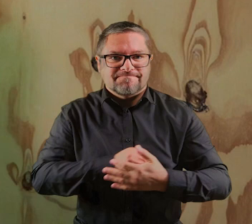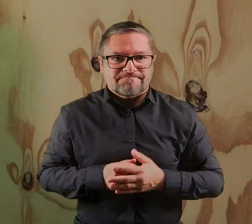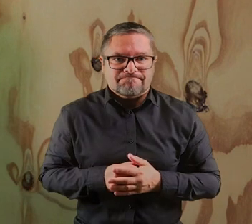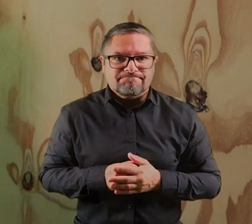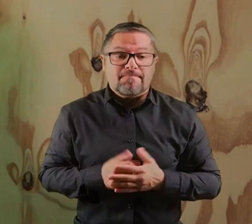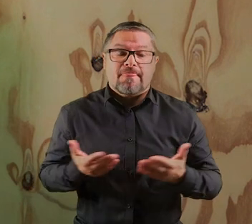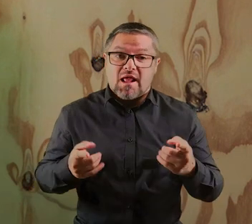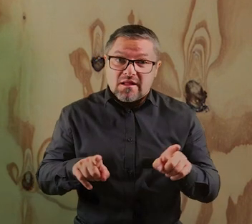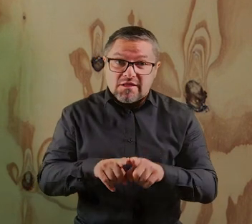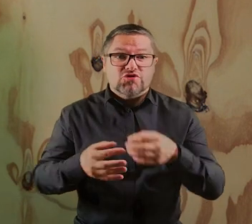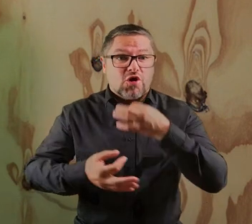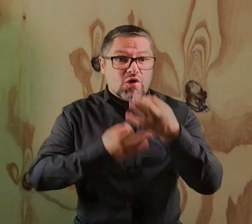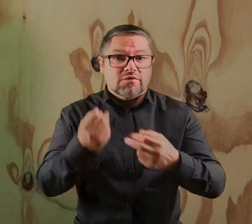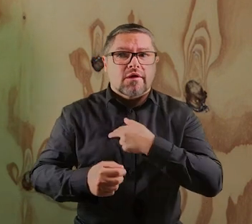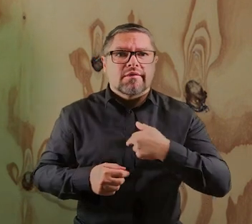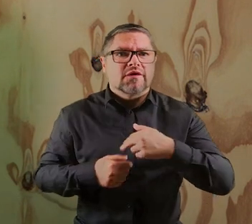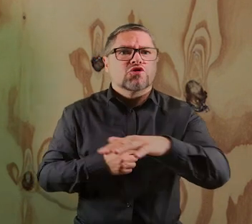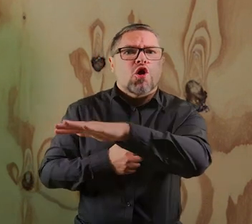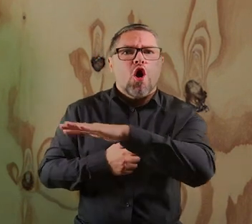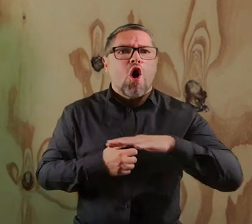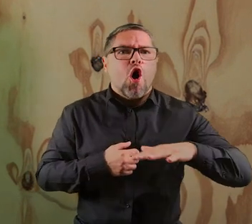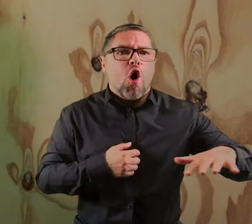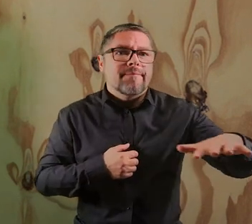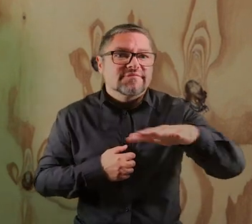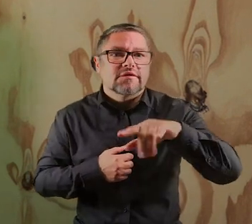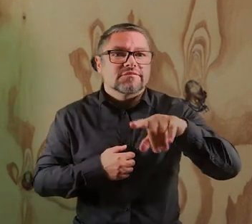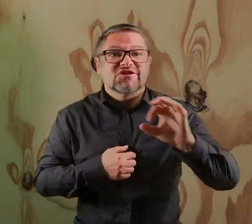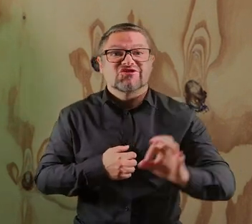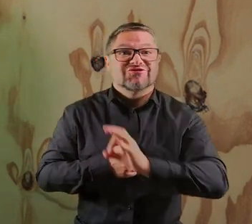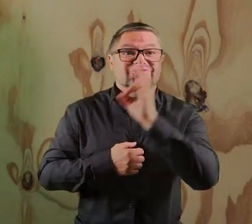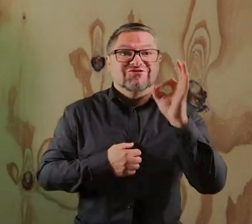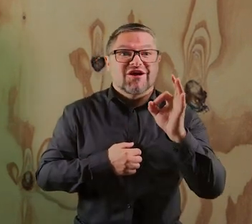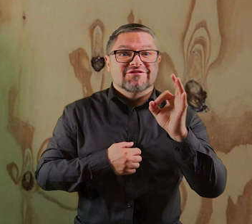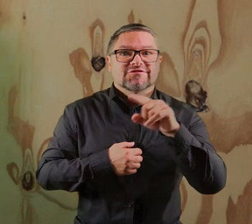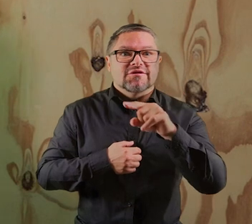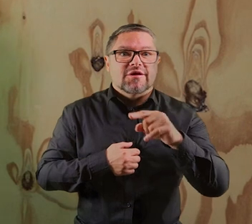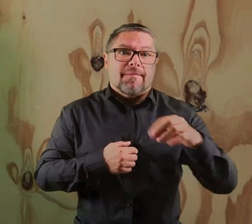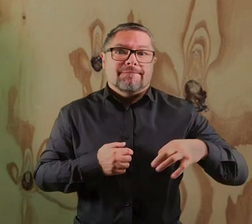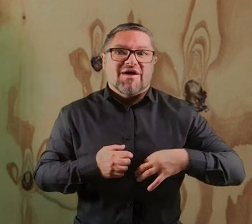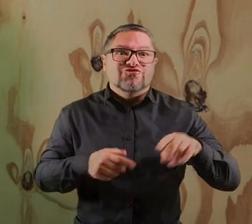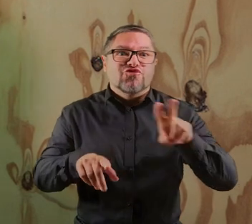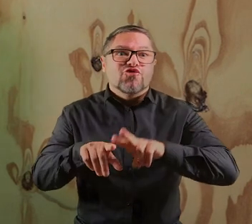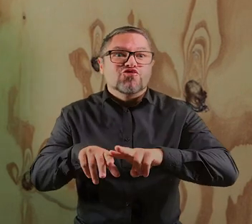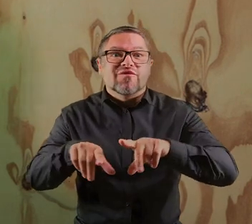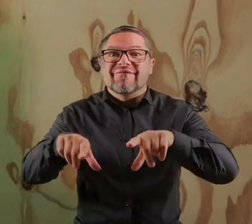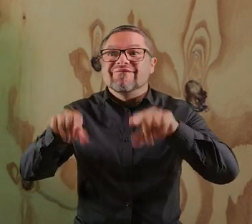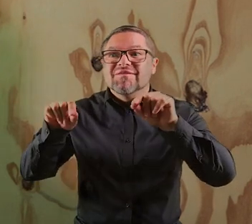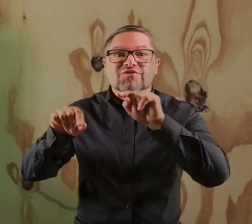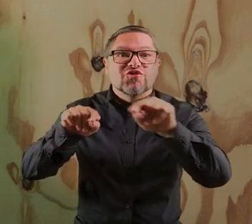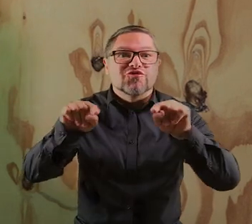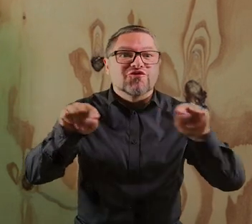opowiedzieć o naszych obszarach, w których jest szansa, że Państwo się też odnajdziecie.